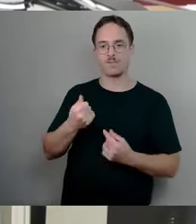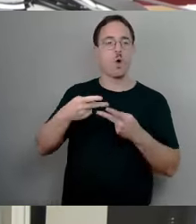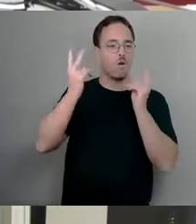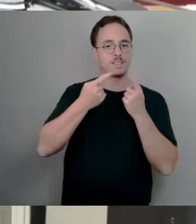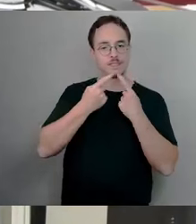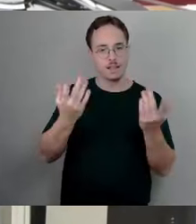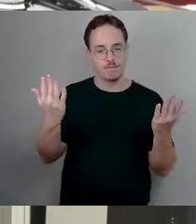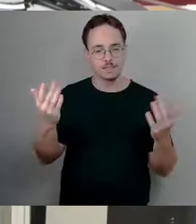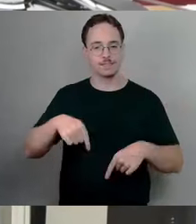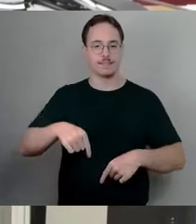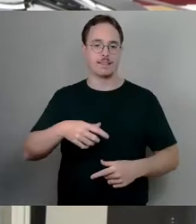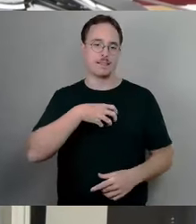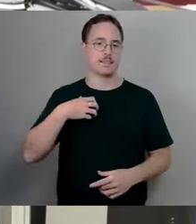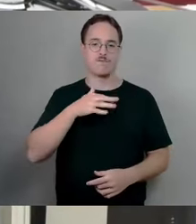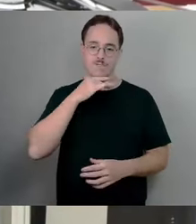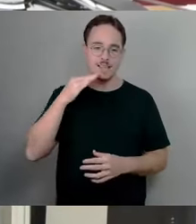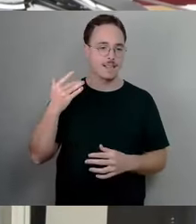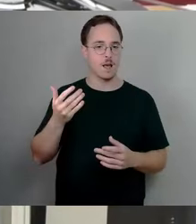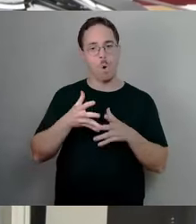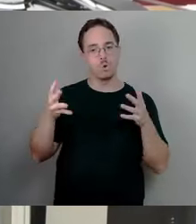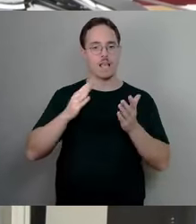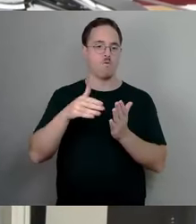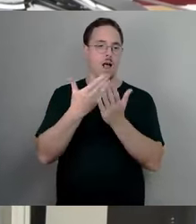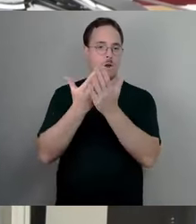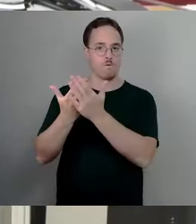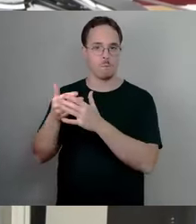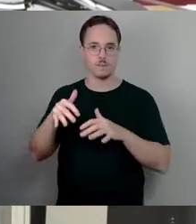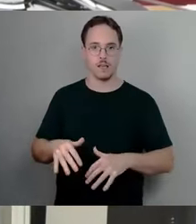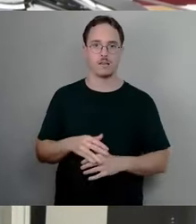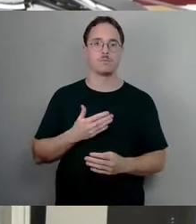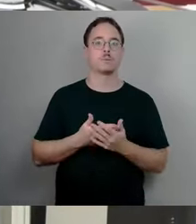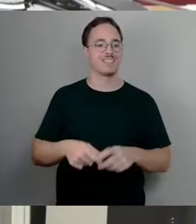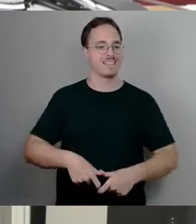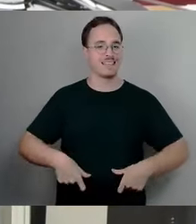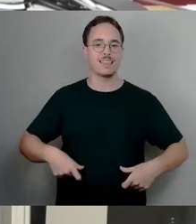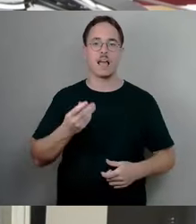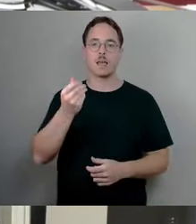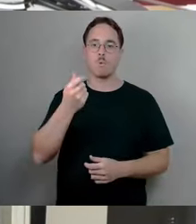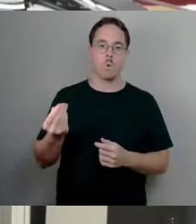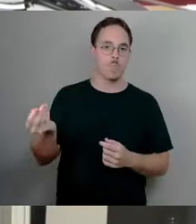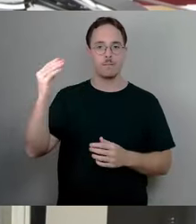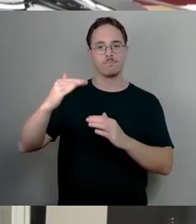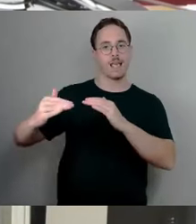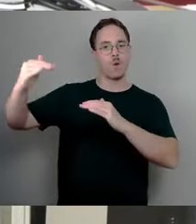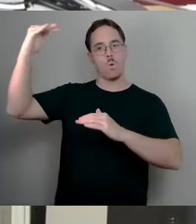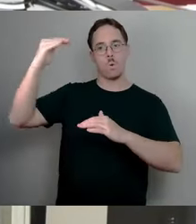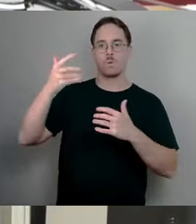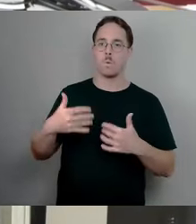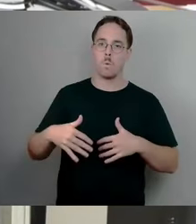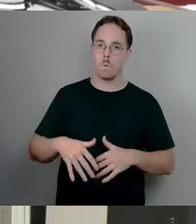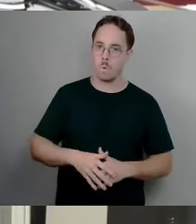stehen. Und ich habe von allen Fraktionen hier eigentlich bisher gehört, dass sie diese Kita-Gebührenerhöhung, die die Verwaltung vorhat, in dem